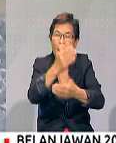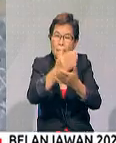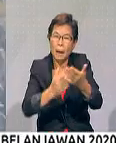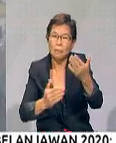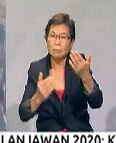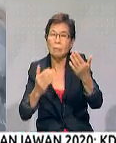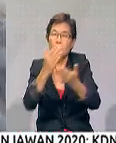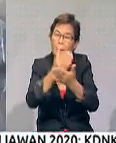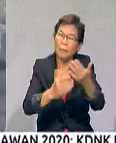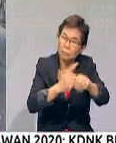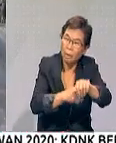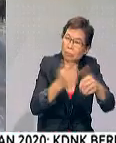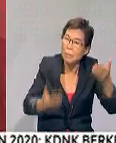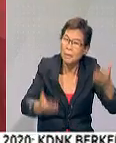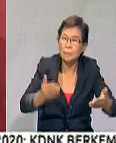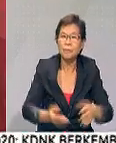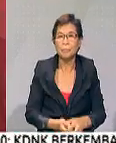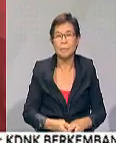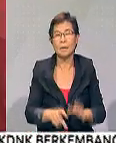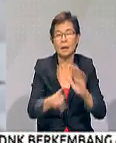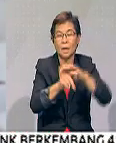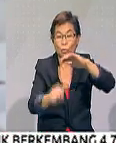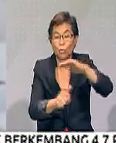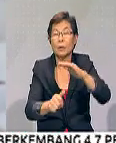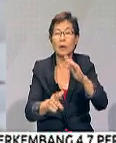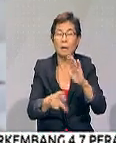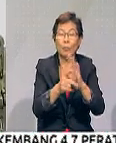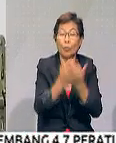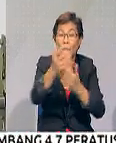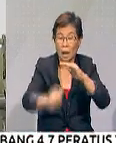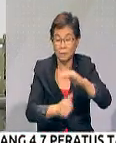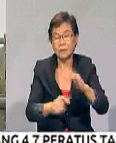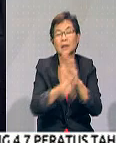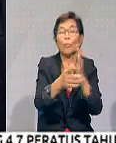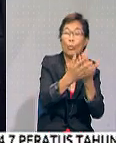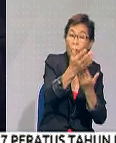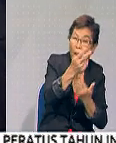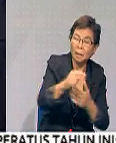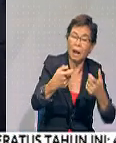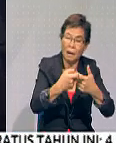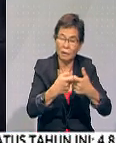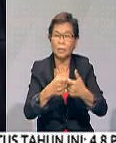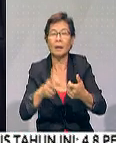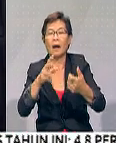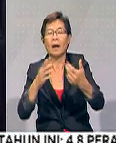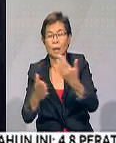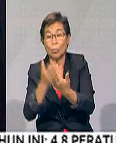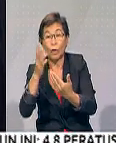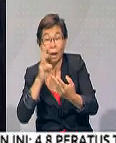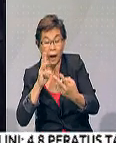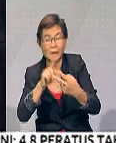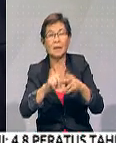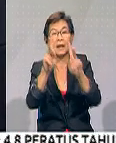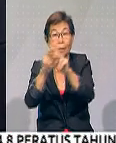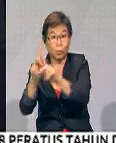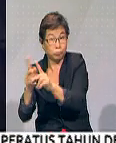sebagainya. Dari segi kemudahan asas, kita lihat ada peruntukan diberikan untuk kemudahan elektrik dan juga kemudahan air di kawasan